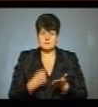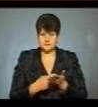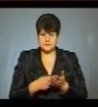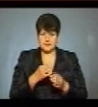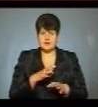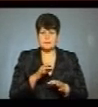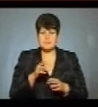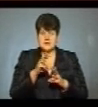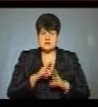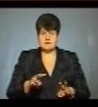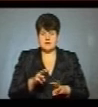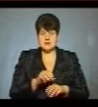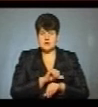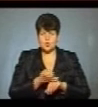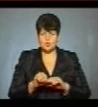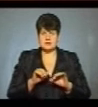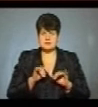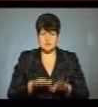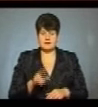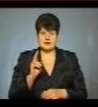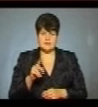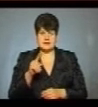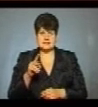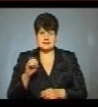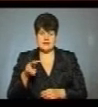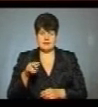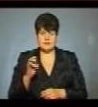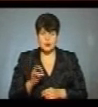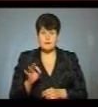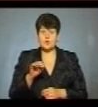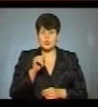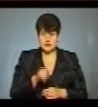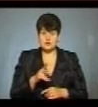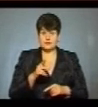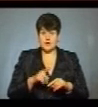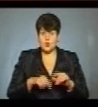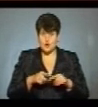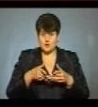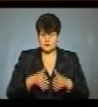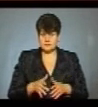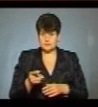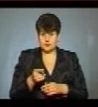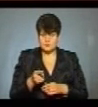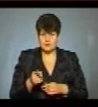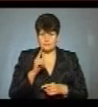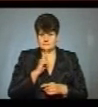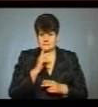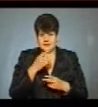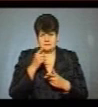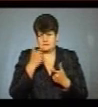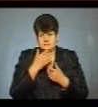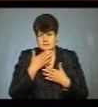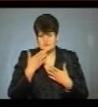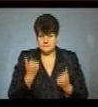речниця Міністерства закордонних справ Катерина Зеленко. Але про те, що загиблі родом з Тернопільщини, інформації вона не має.